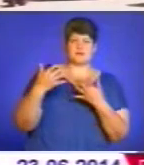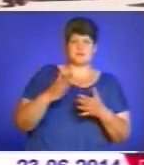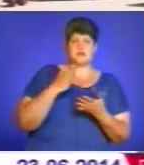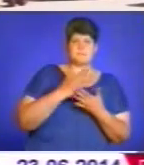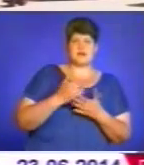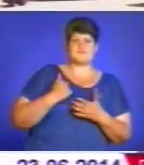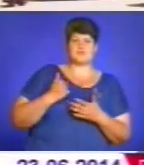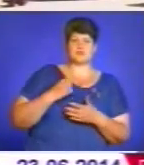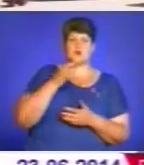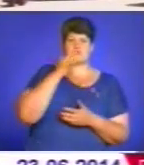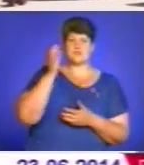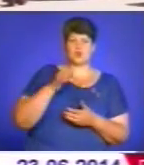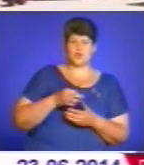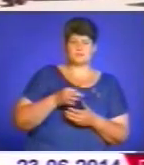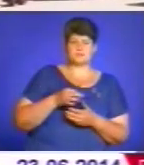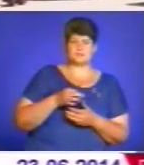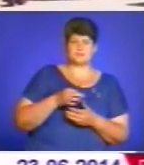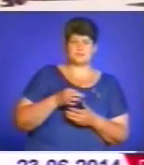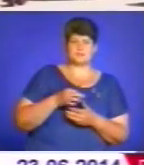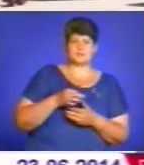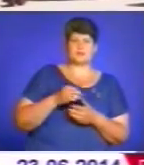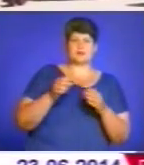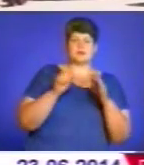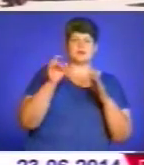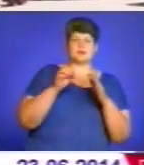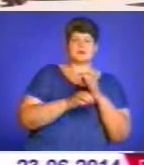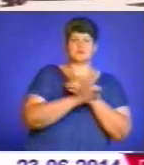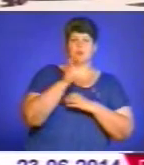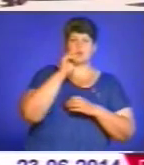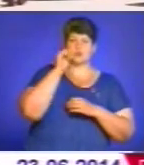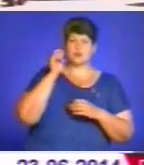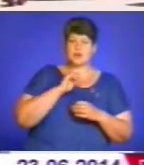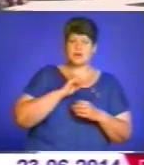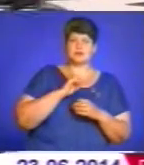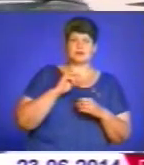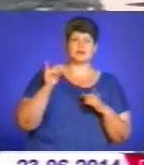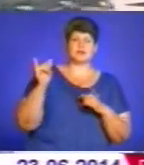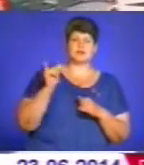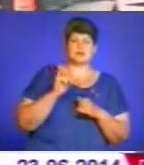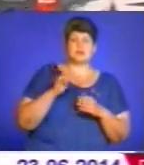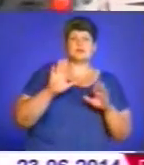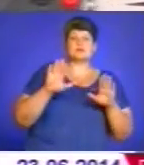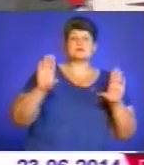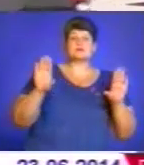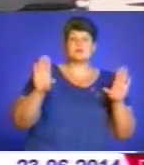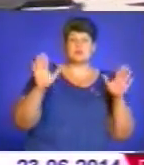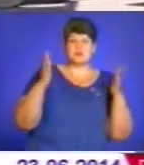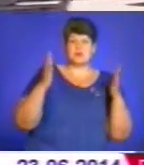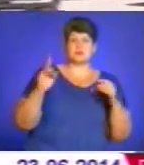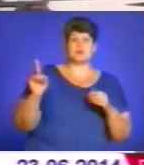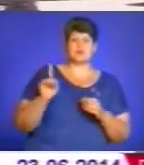військовий досвід в гарячих точках на сході України. І так сталося, що